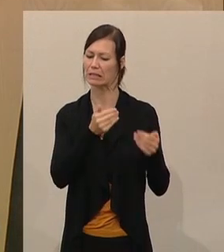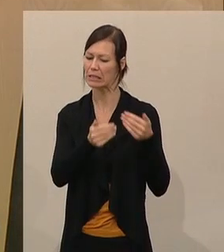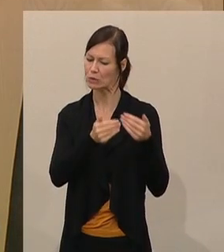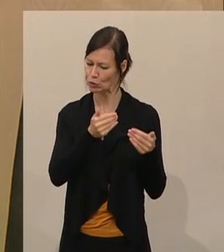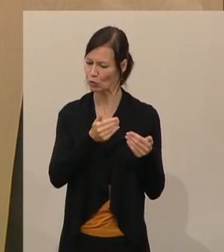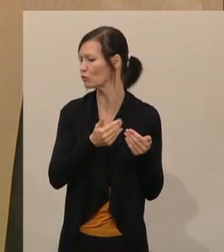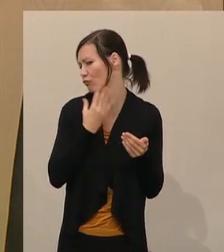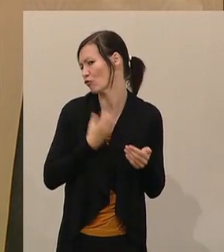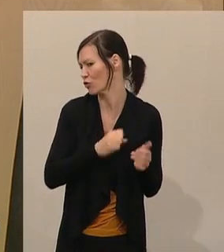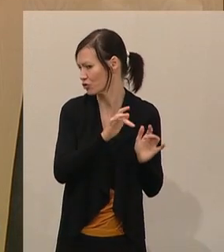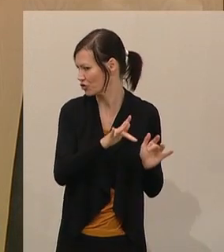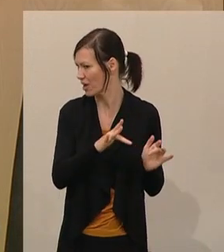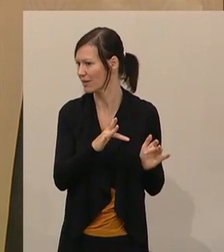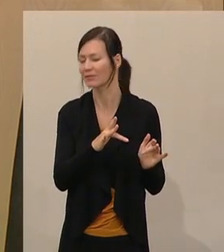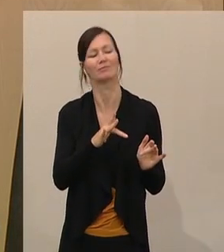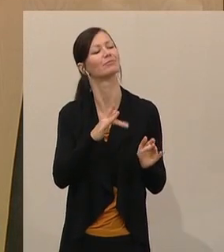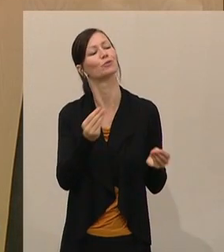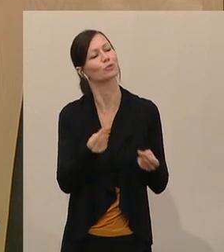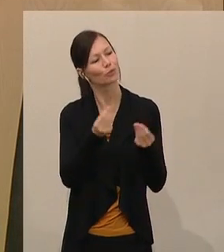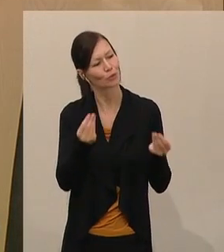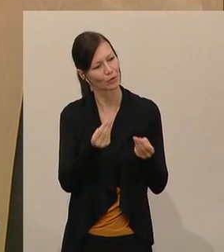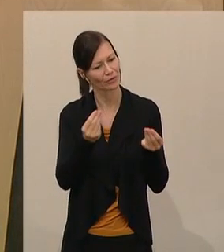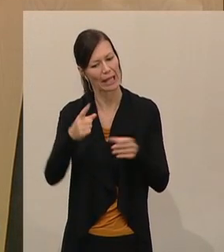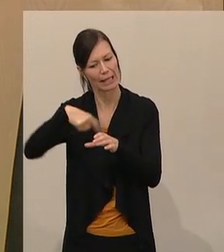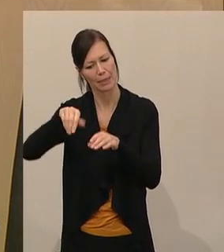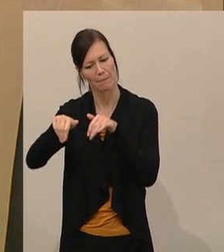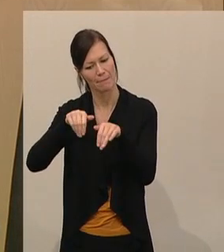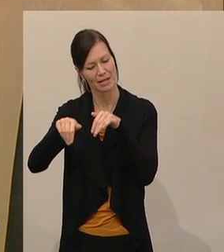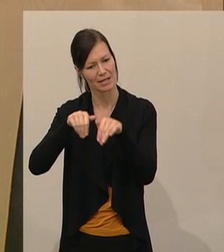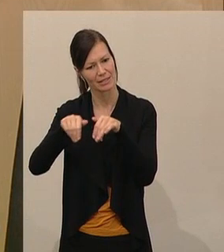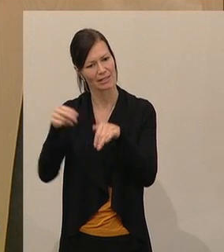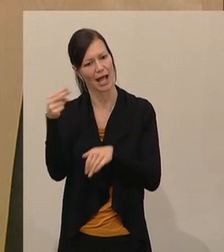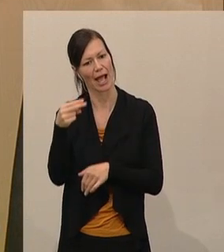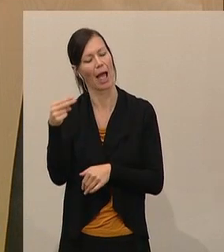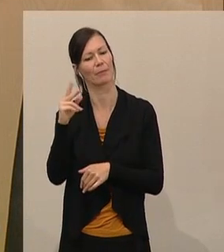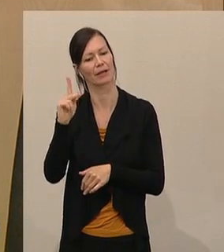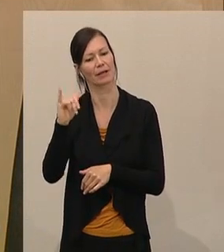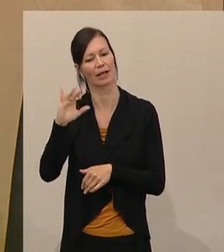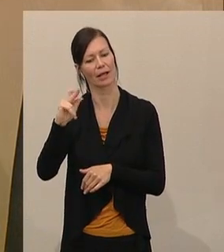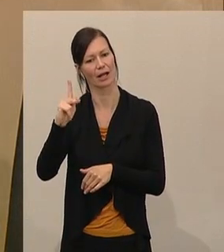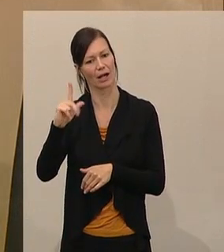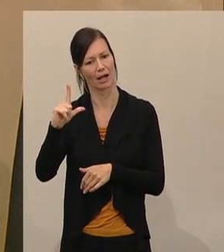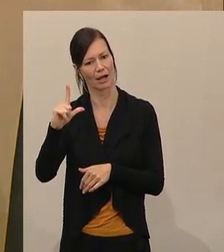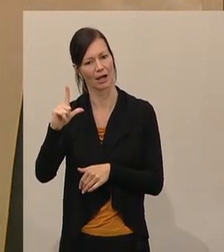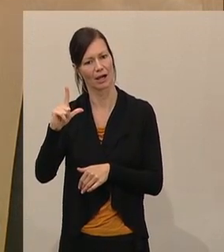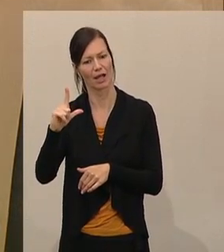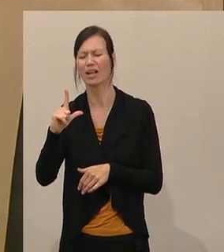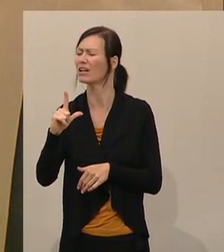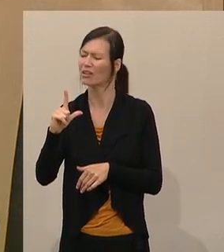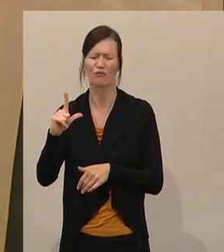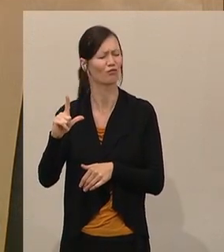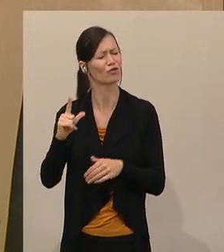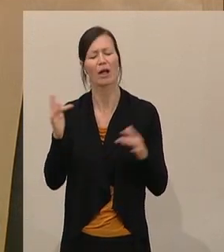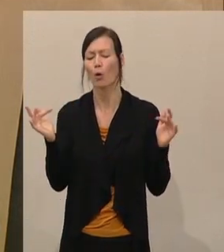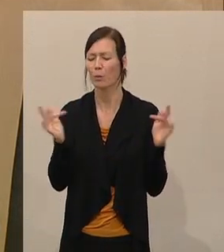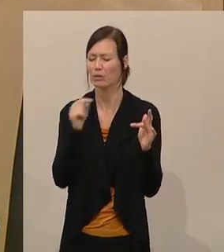der Innenminister Herbert Kickl politisch der Opposition seit am Beginn ein Dornimauke ist. Ich